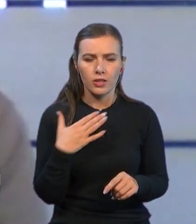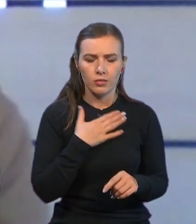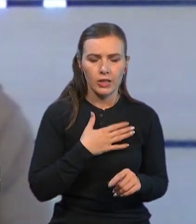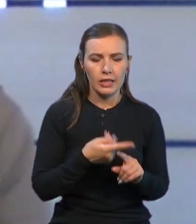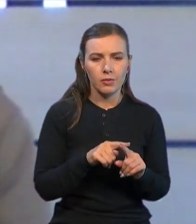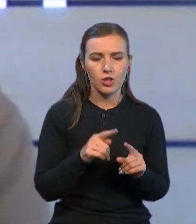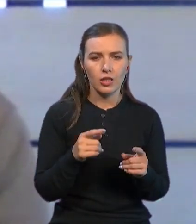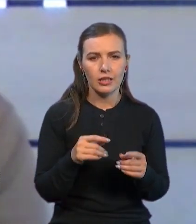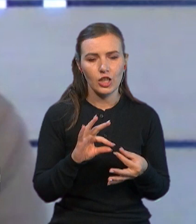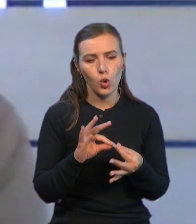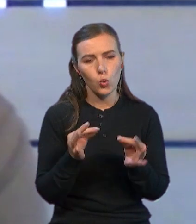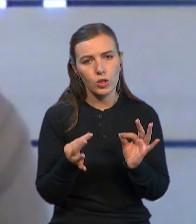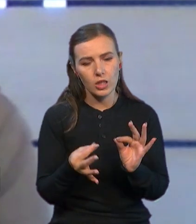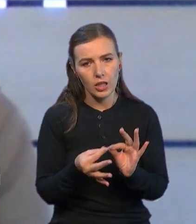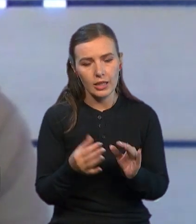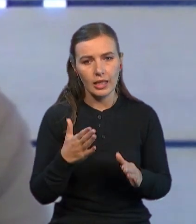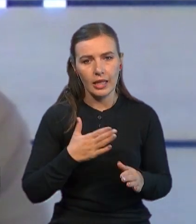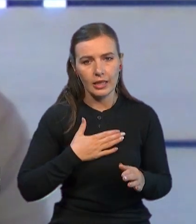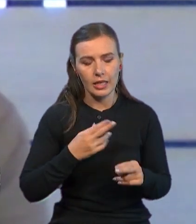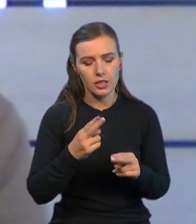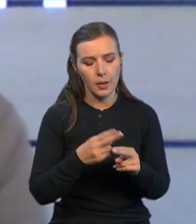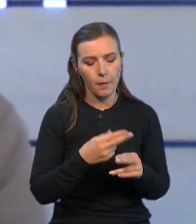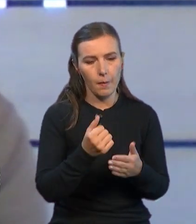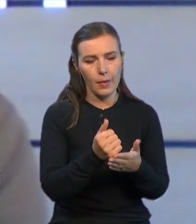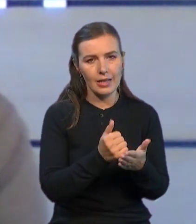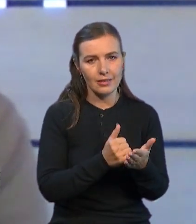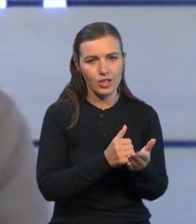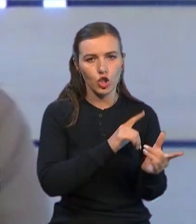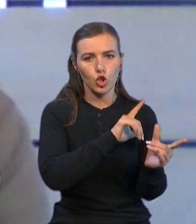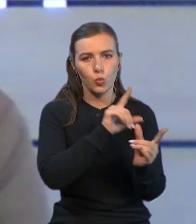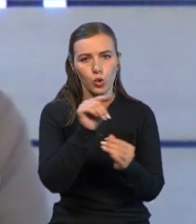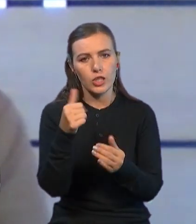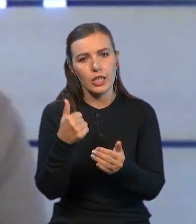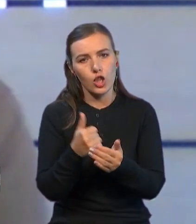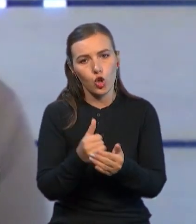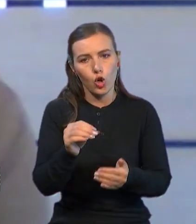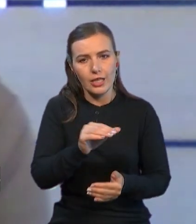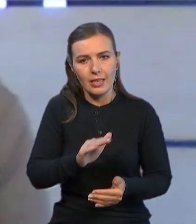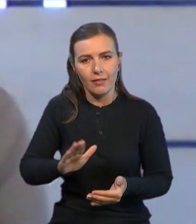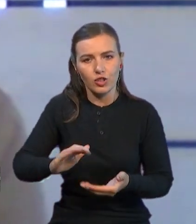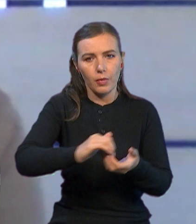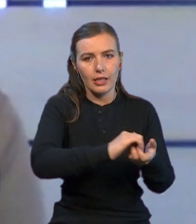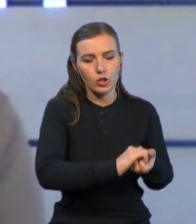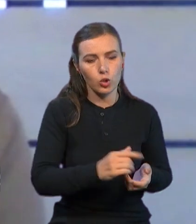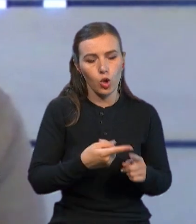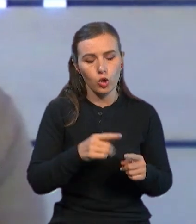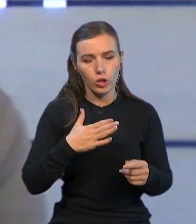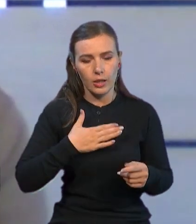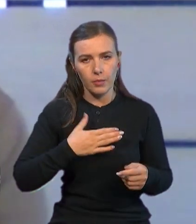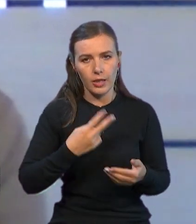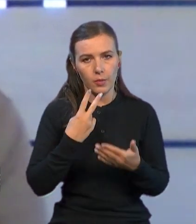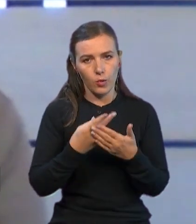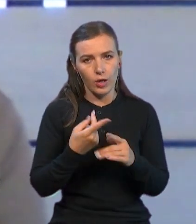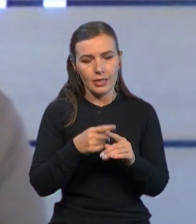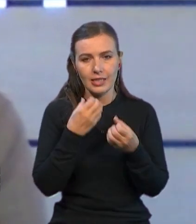що це не ускладний, наші безвізові поїздки до Європейського Союзу. То, на мій погляд, навпаки, це